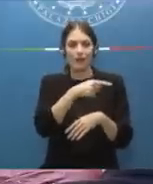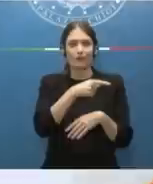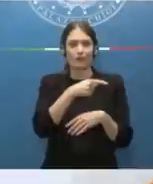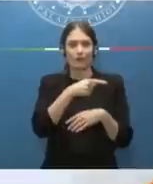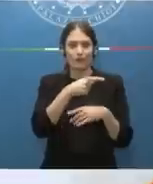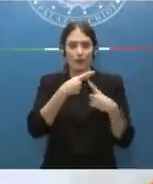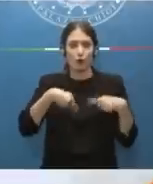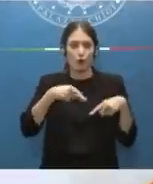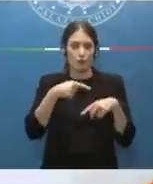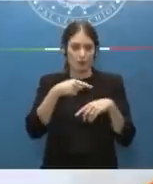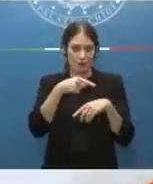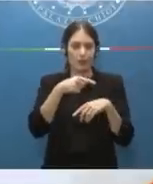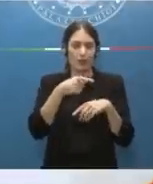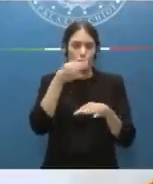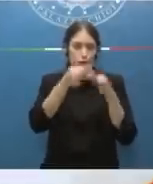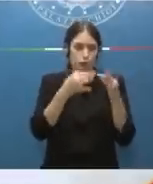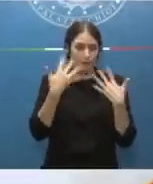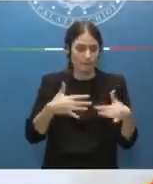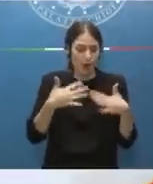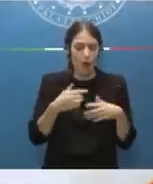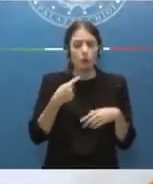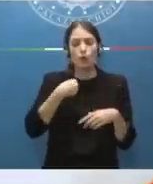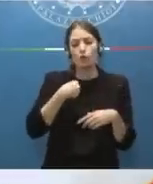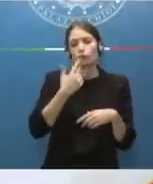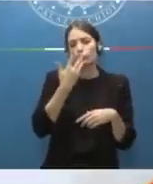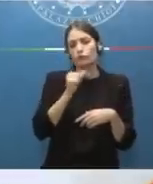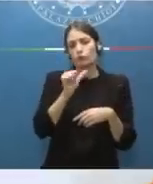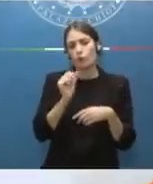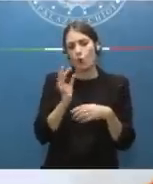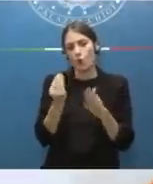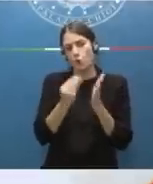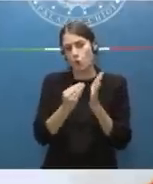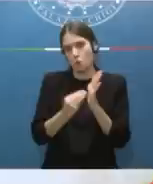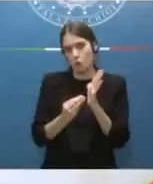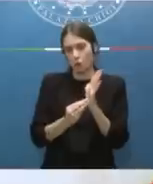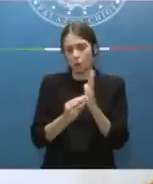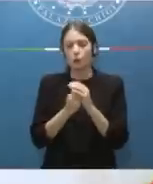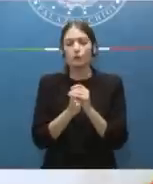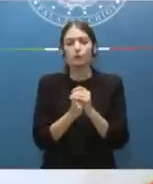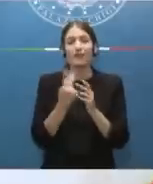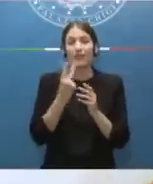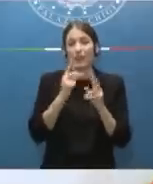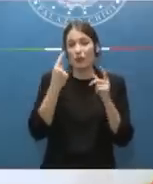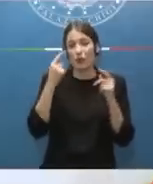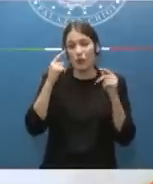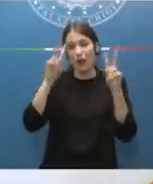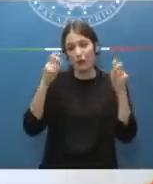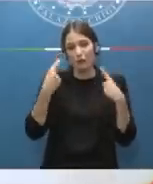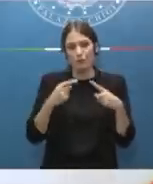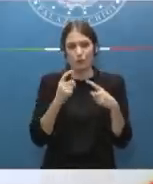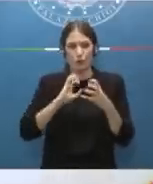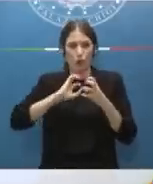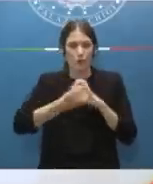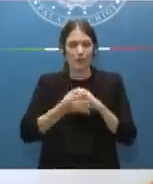Consiglio io mi limiterò a qualche integrazione è una materia estremamente complessa quindi i